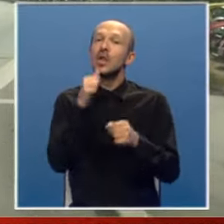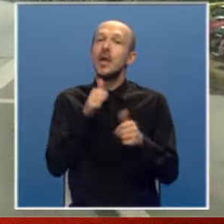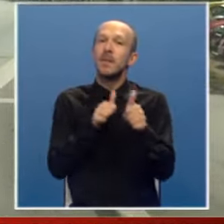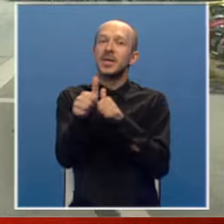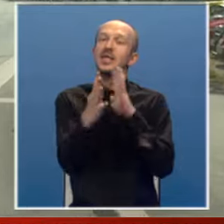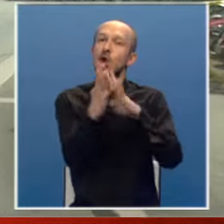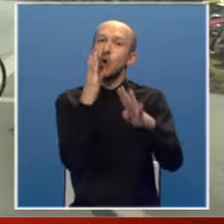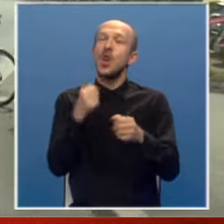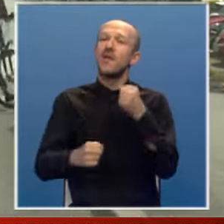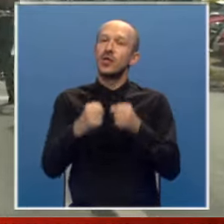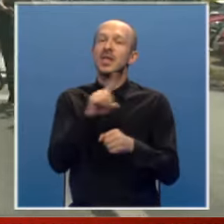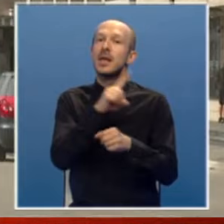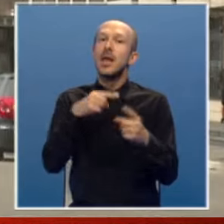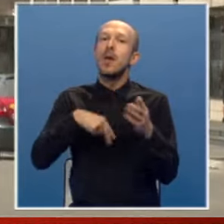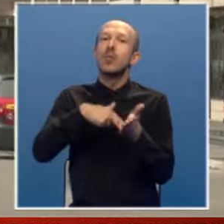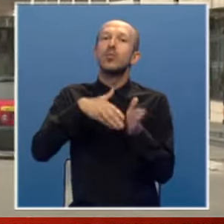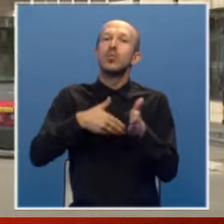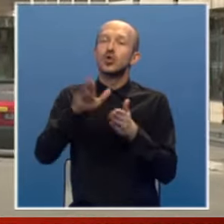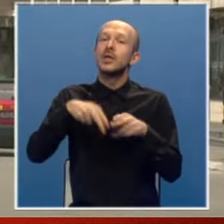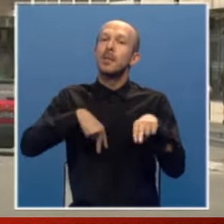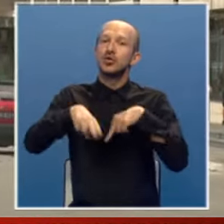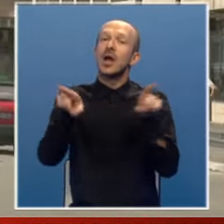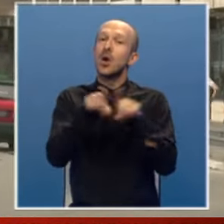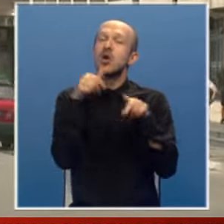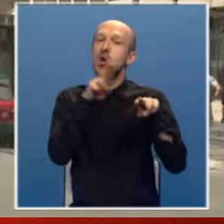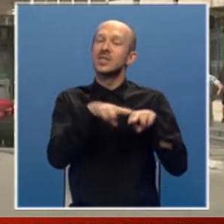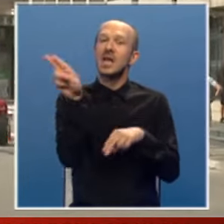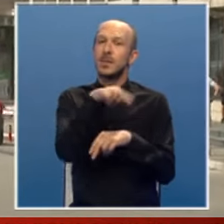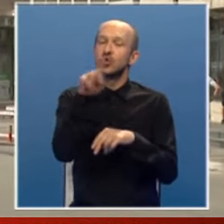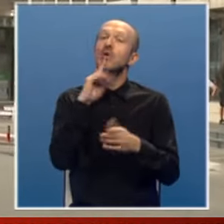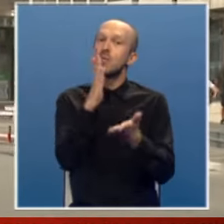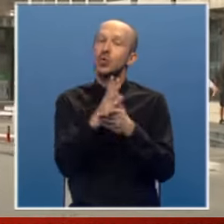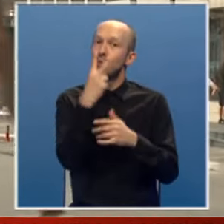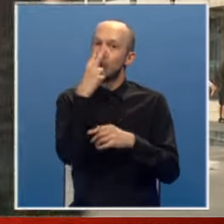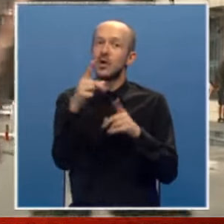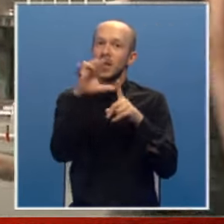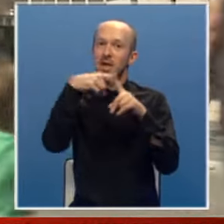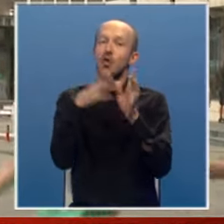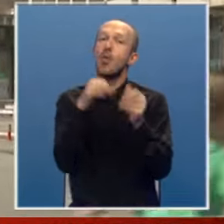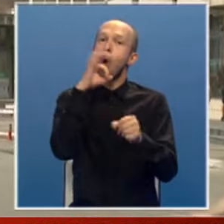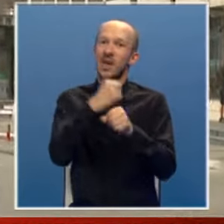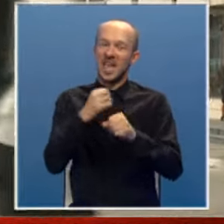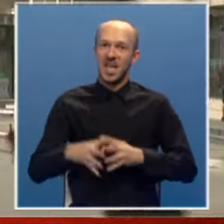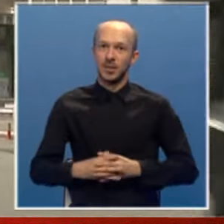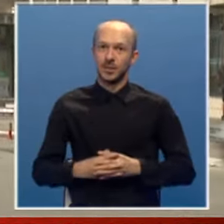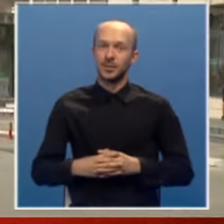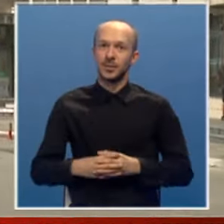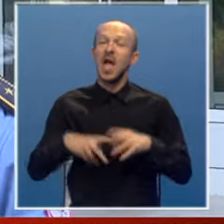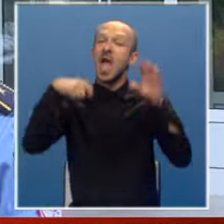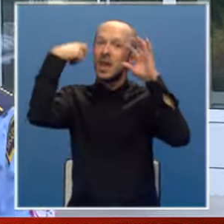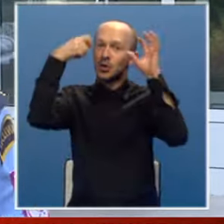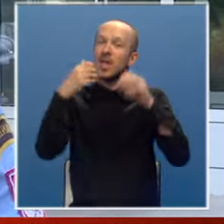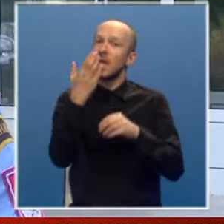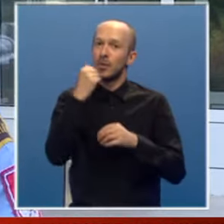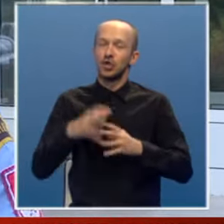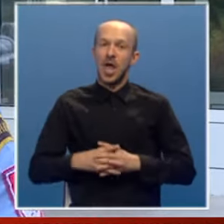preticanje kolune vozila i nepropuštanje pješaka, kao i ostali prekršaji koji budu uočeni prilikom obradi. Nadzorne kamere